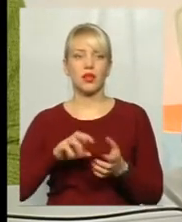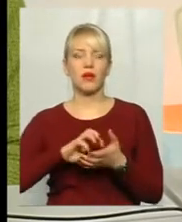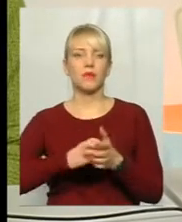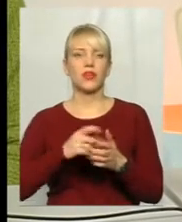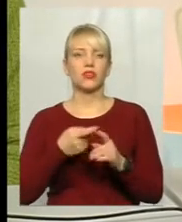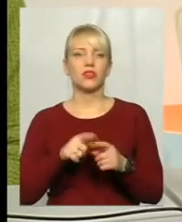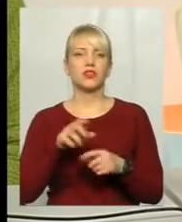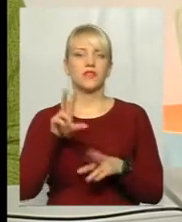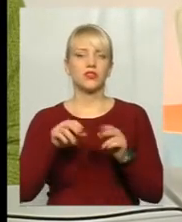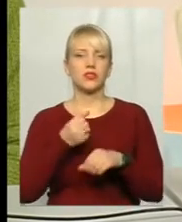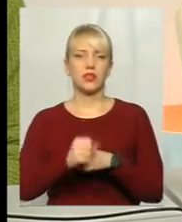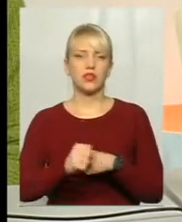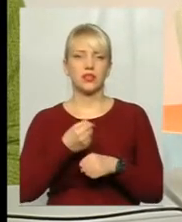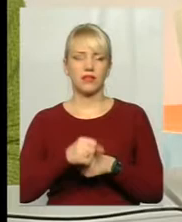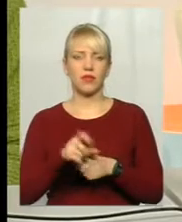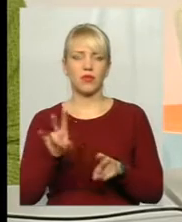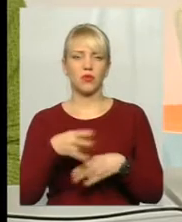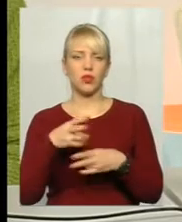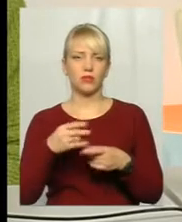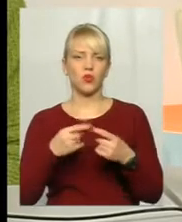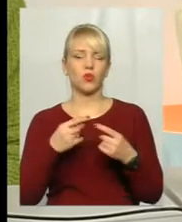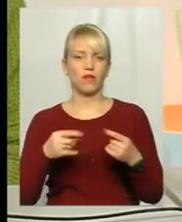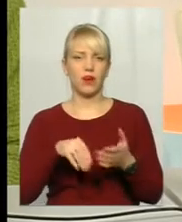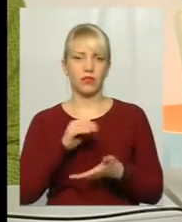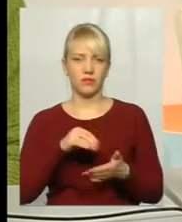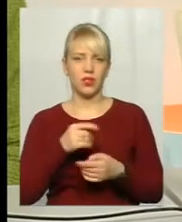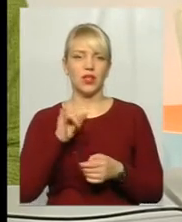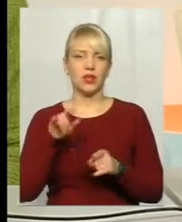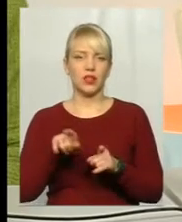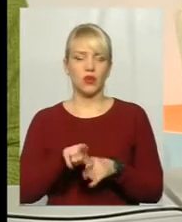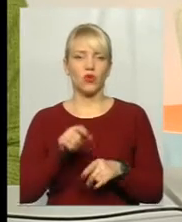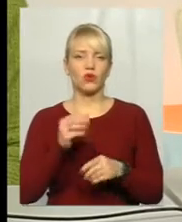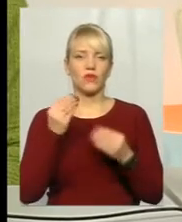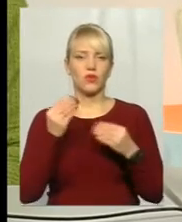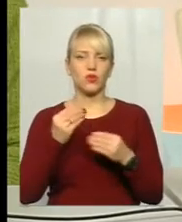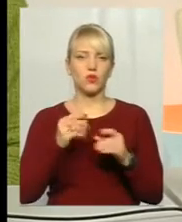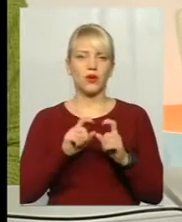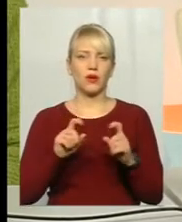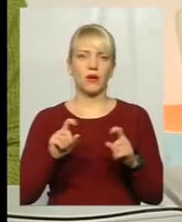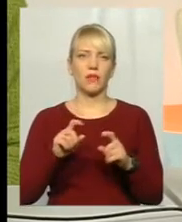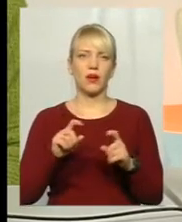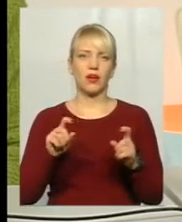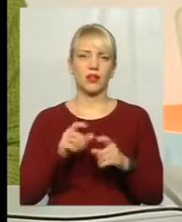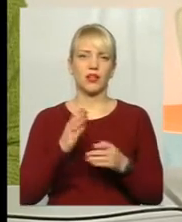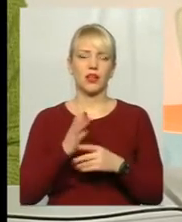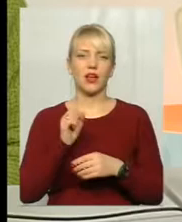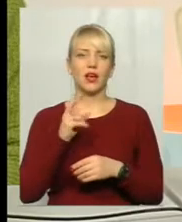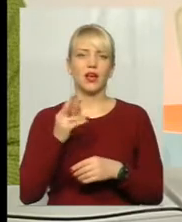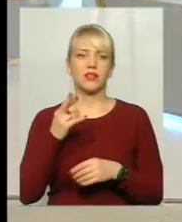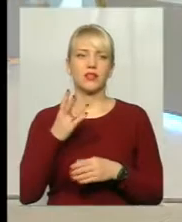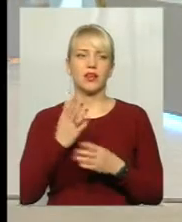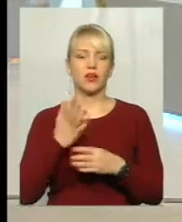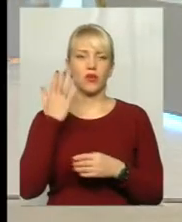'язування непотрібного людині товару. Також в супермаркетах дуже часто є акція, коли є гіркою,